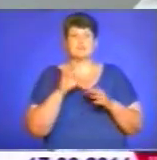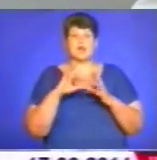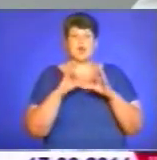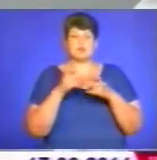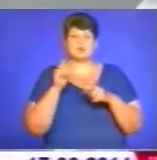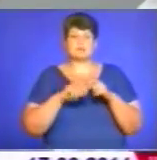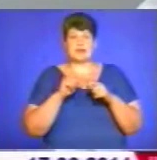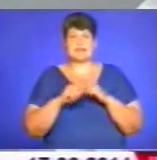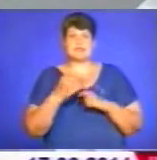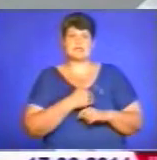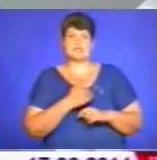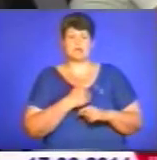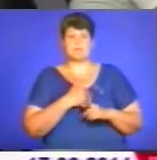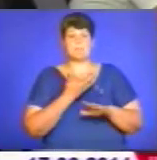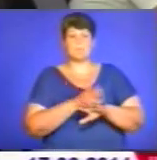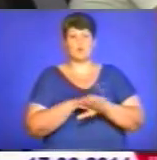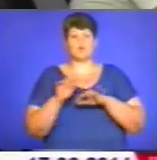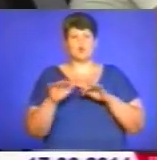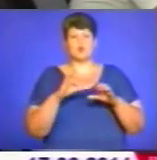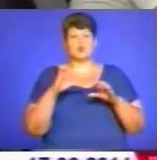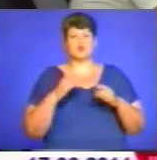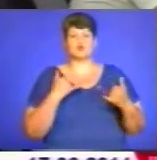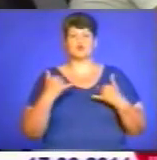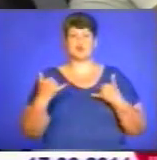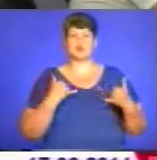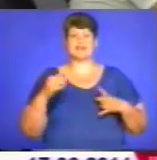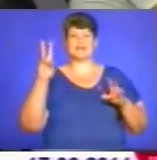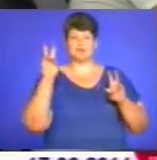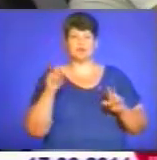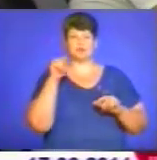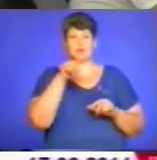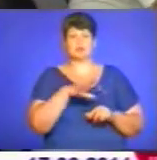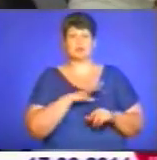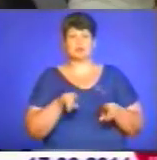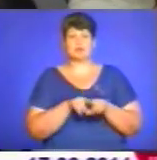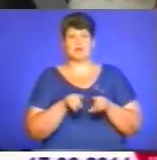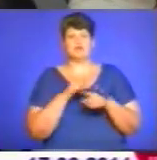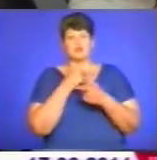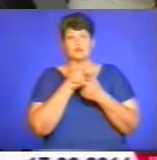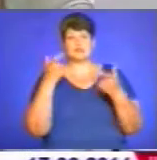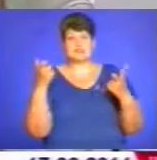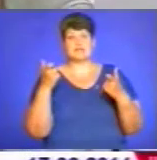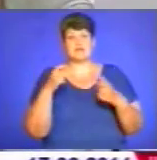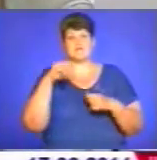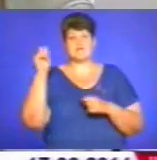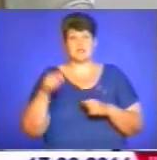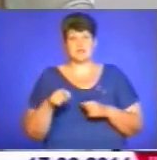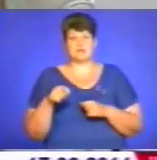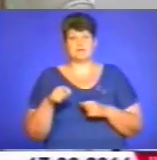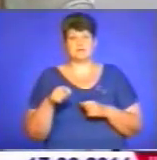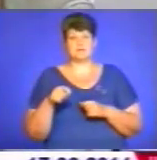ініціатор польського руху «Солідарність». Десять років тому у їх країні теж була інформаційна війна і з російським сусідом. Всі ці